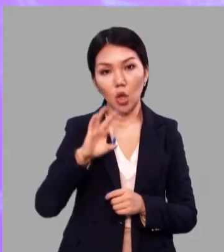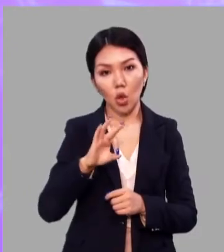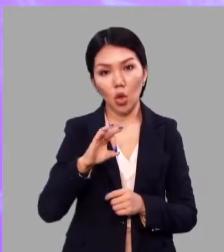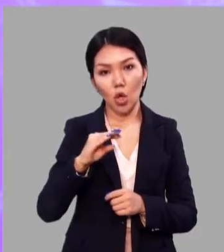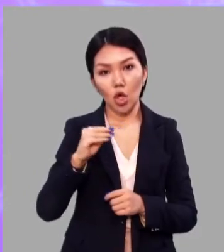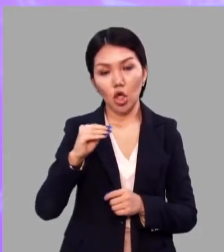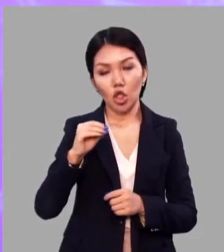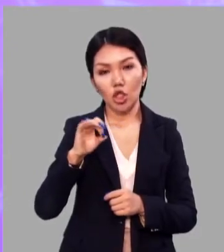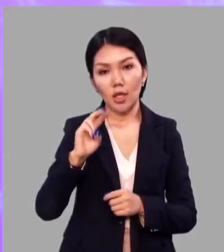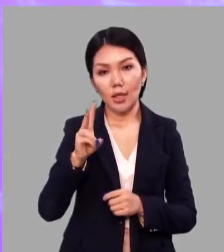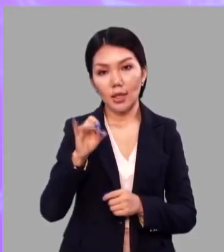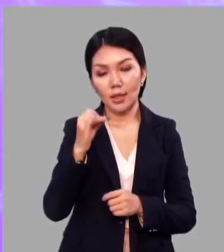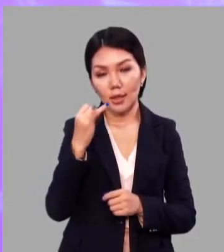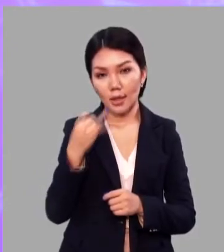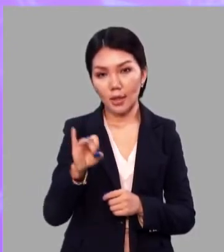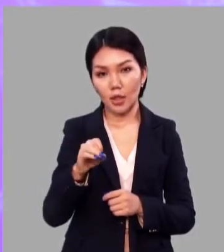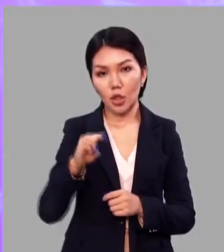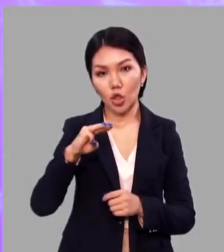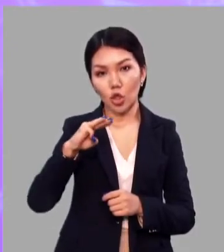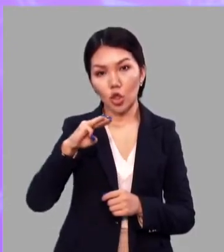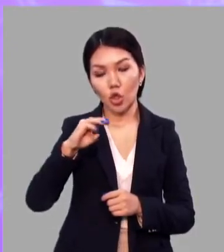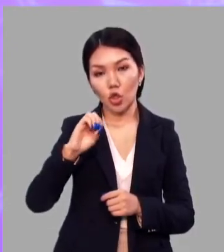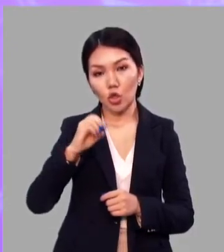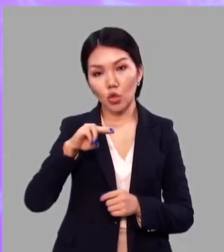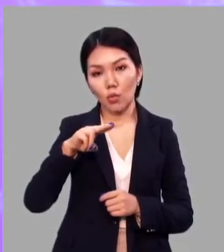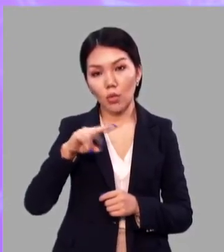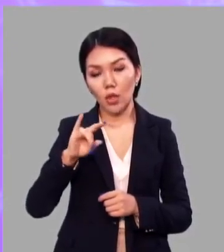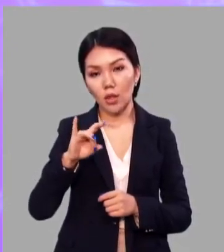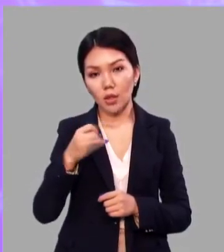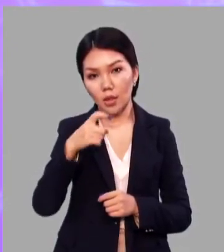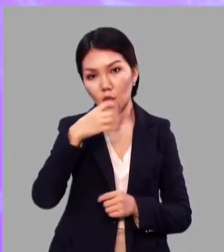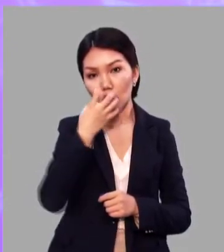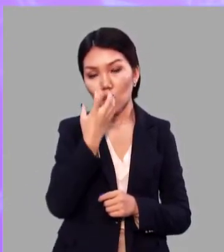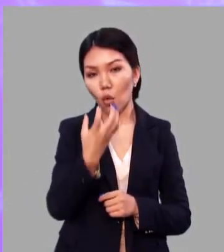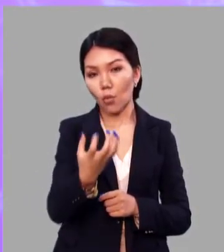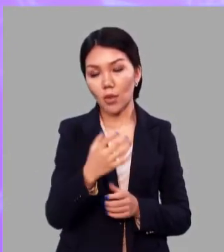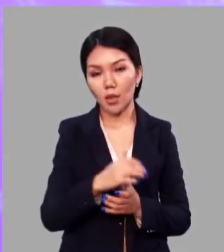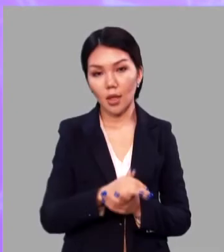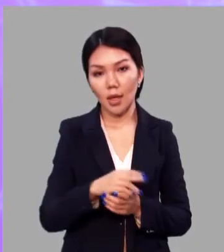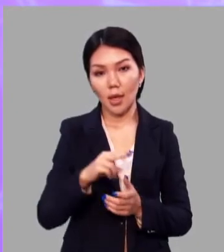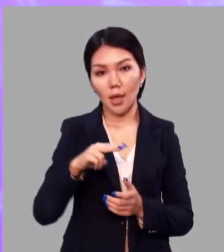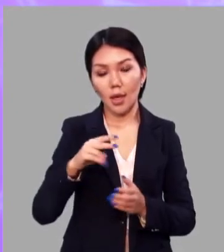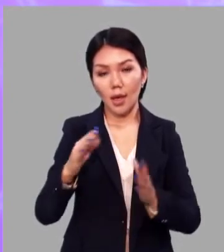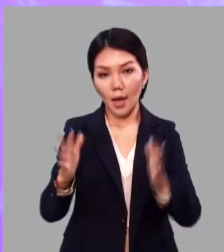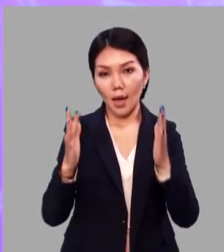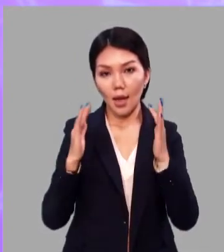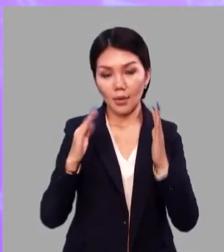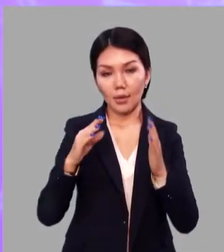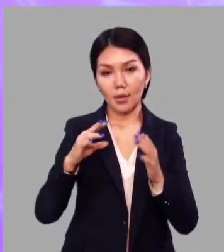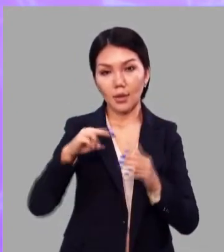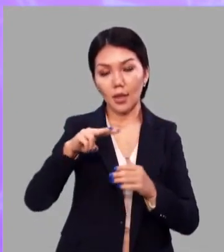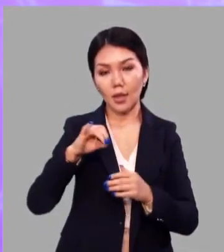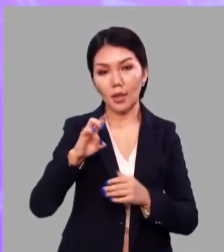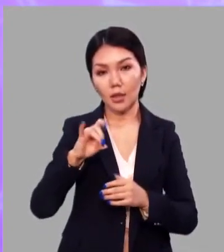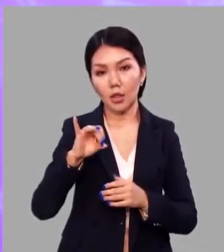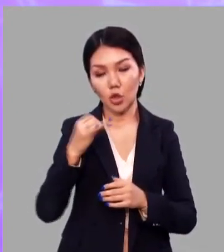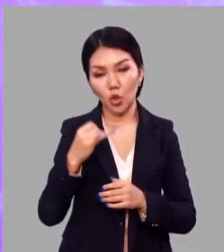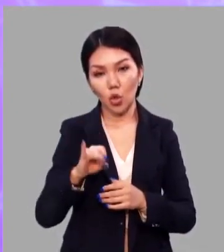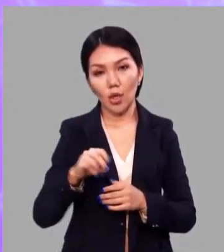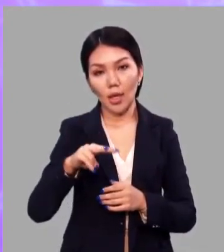жаркий, тёплый. Лес, лесной, лесник,